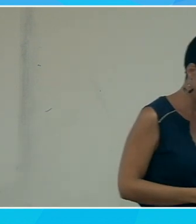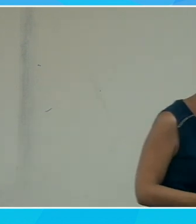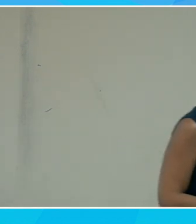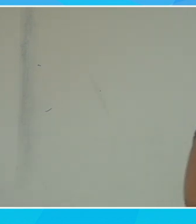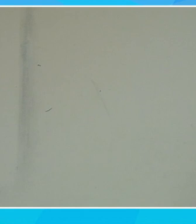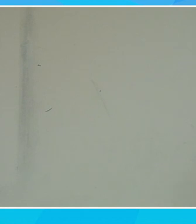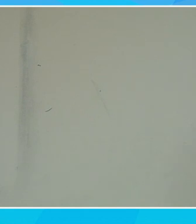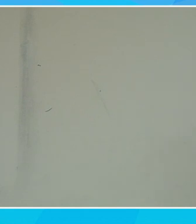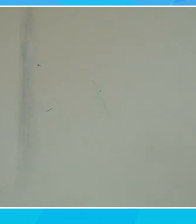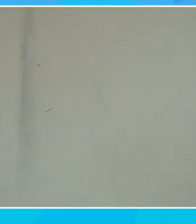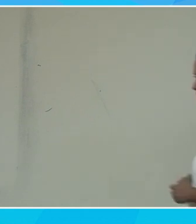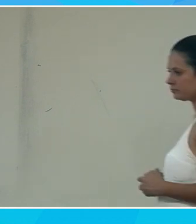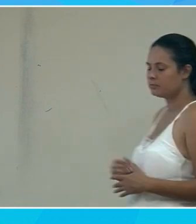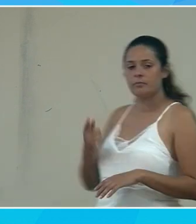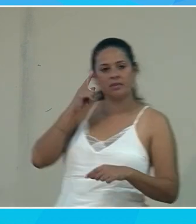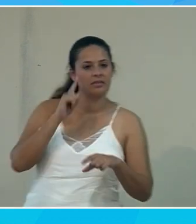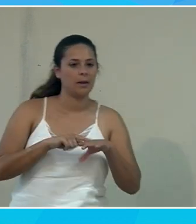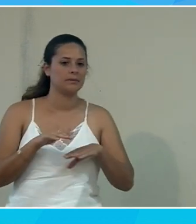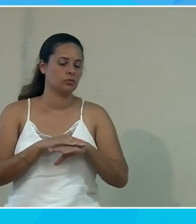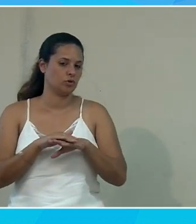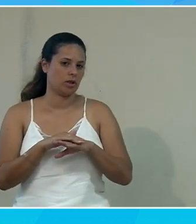est majeure en fait le sujet de l'éthique